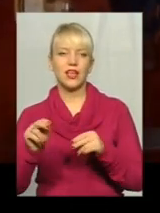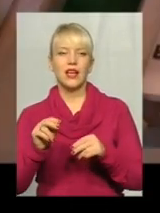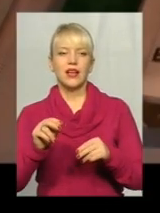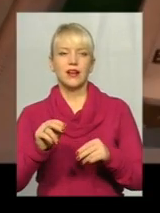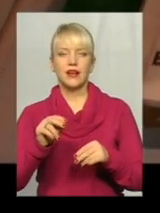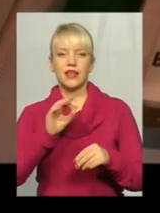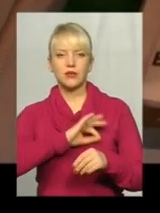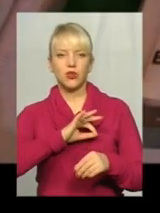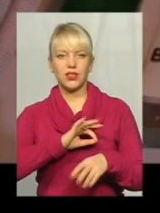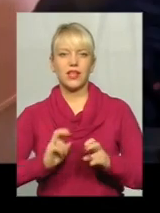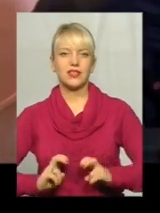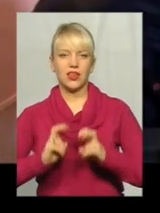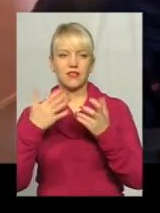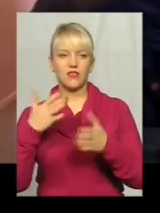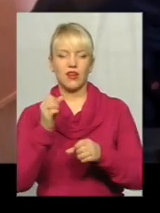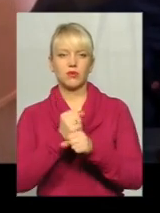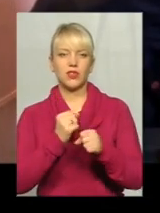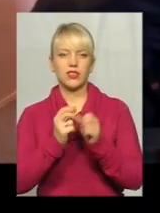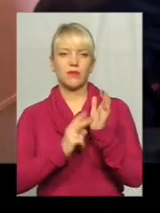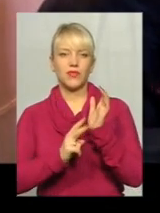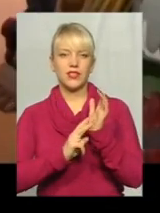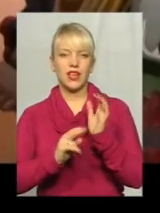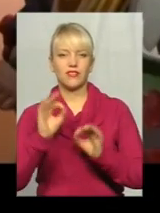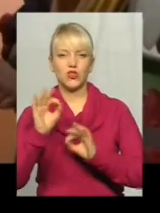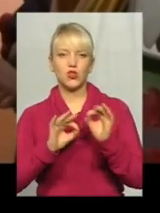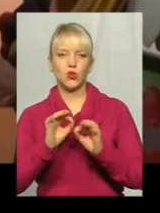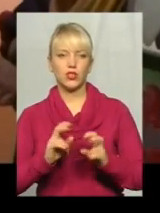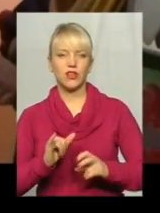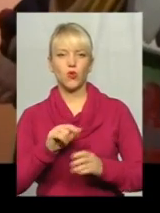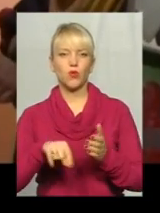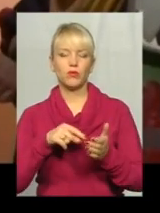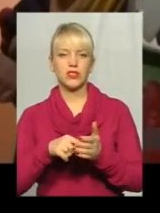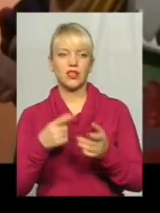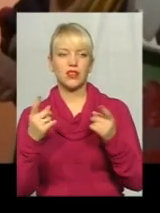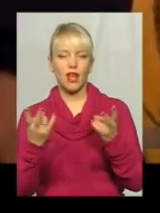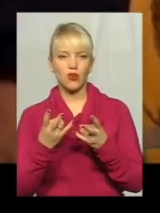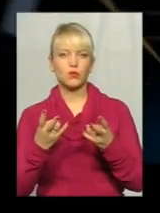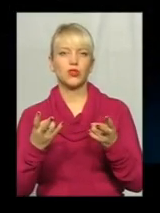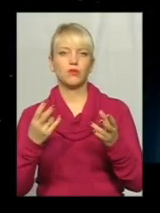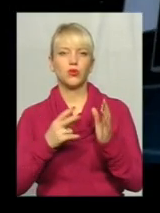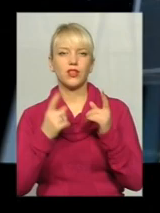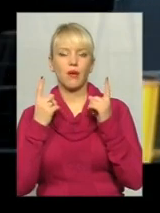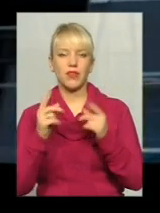уже відпрацювали 80% підйомників у місті. Вони також потребують капітального ремонту.